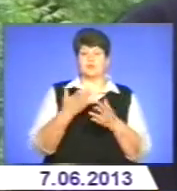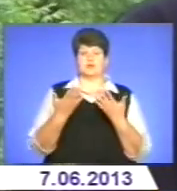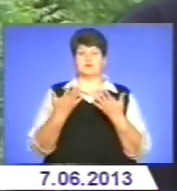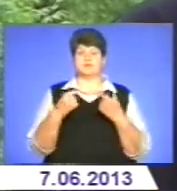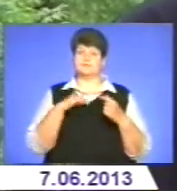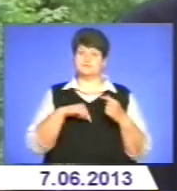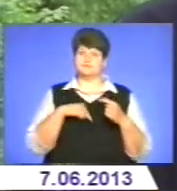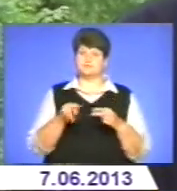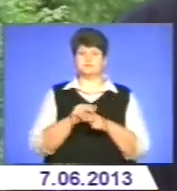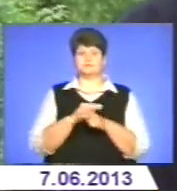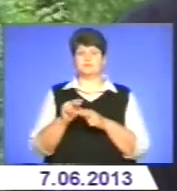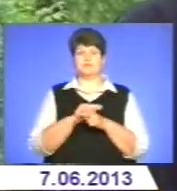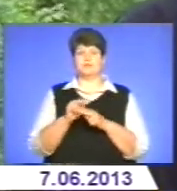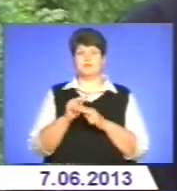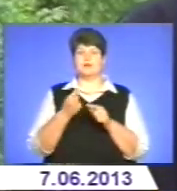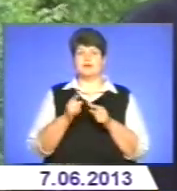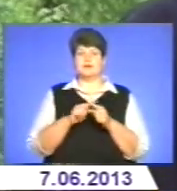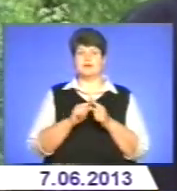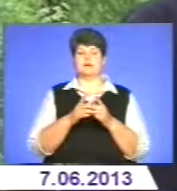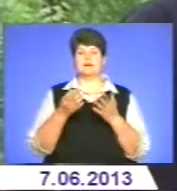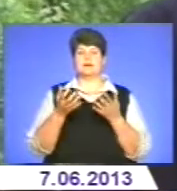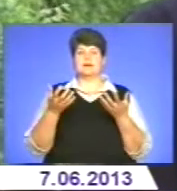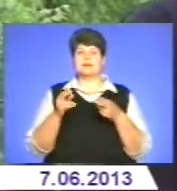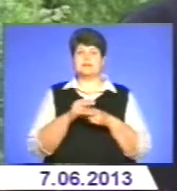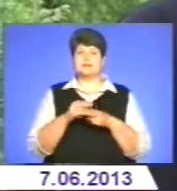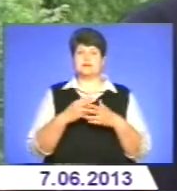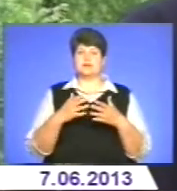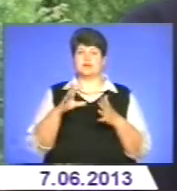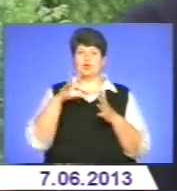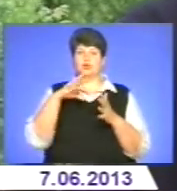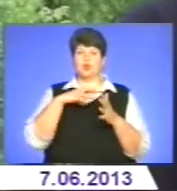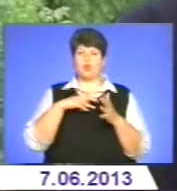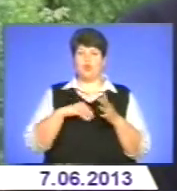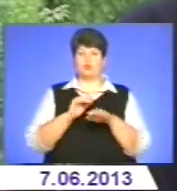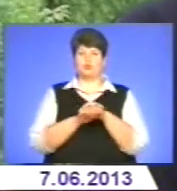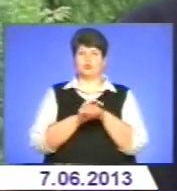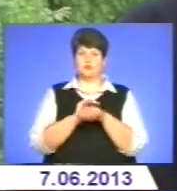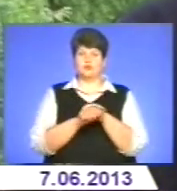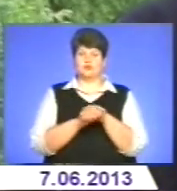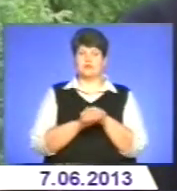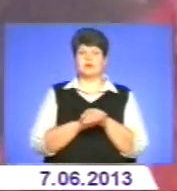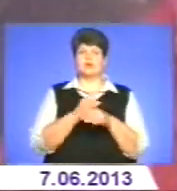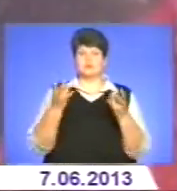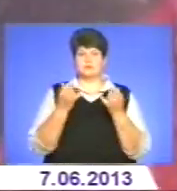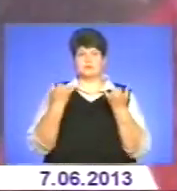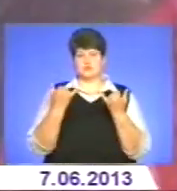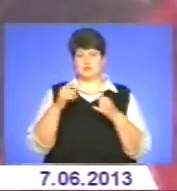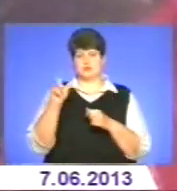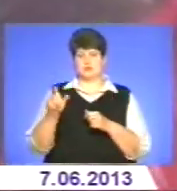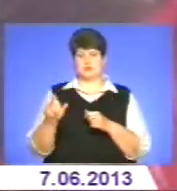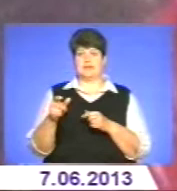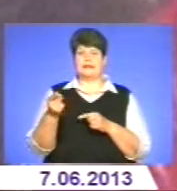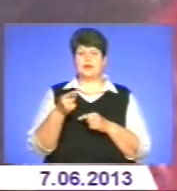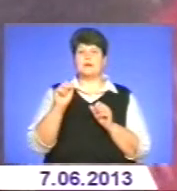дасть нам найперше цей зцілення зцілення духовної благодаті, яка так кончить, потрібна в сучасний час кожній людині. Тернополяни